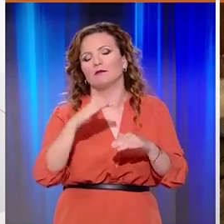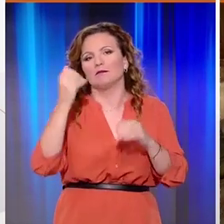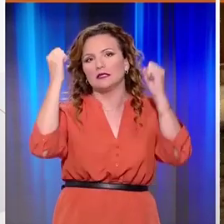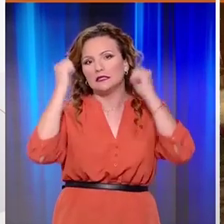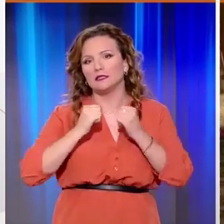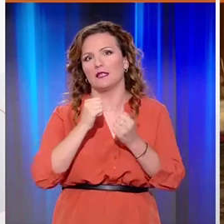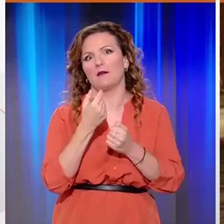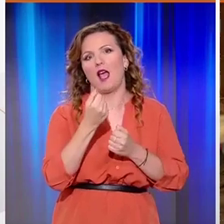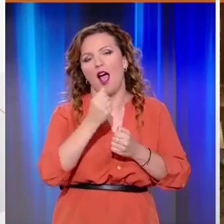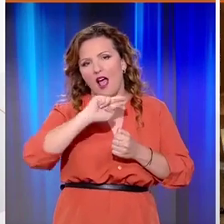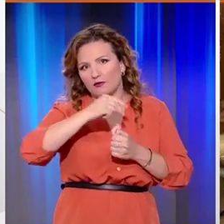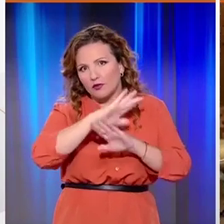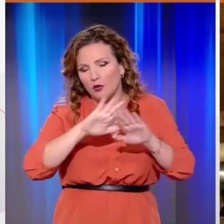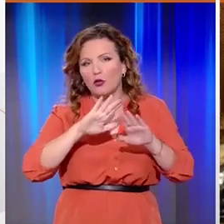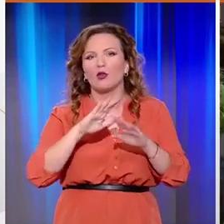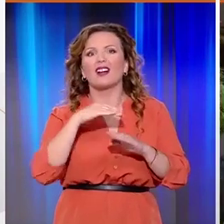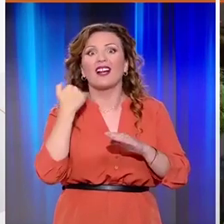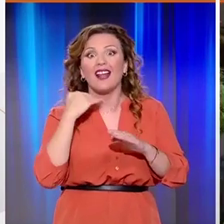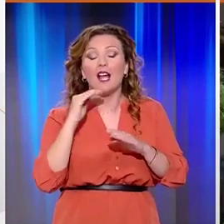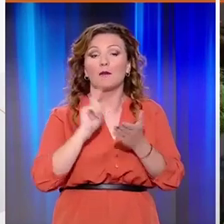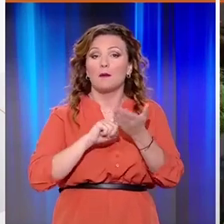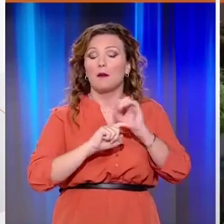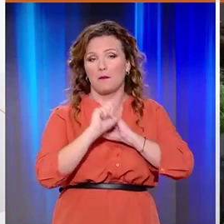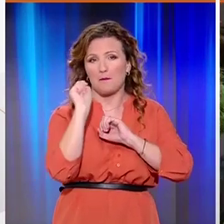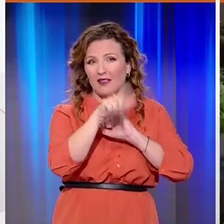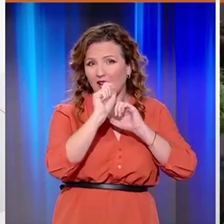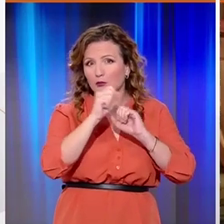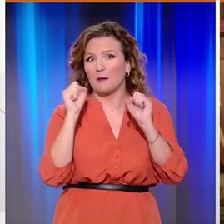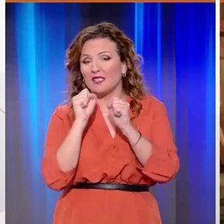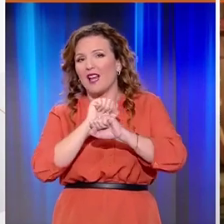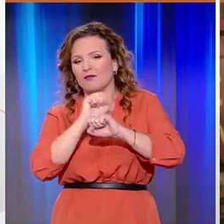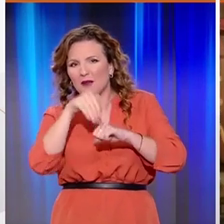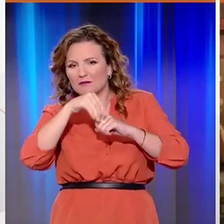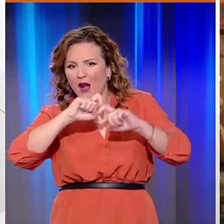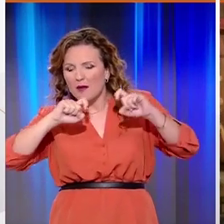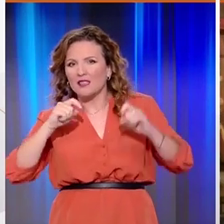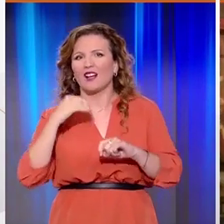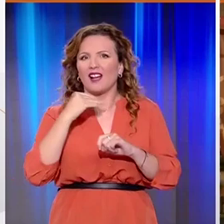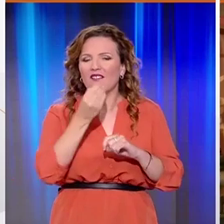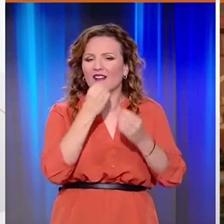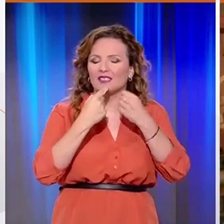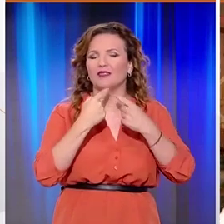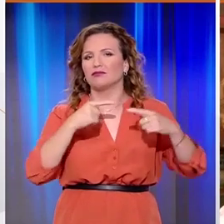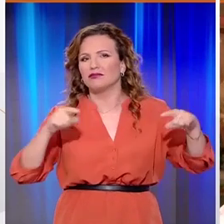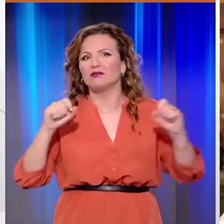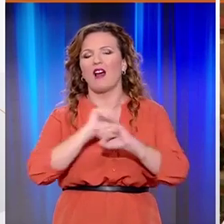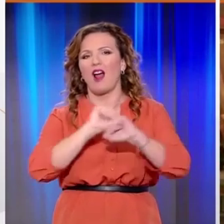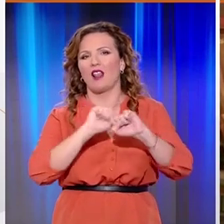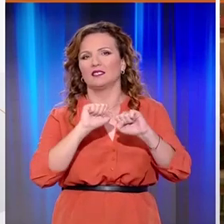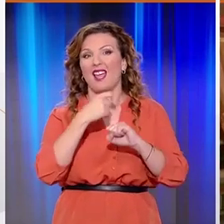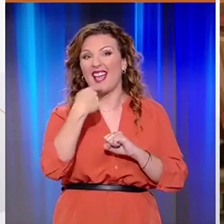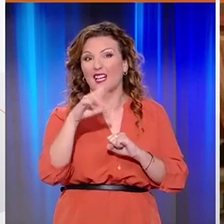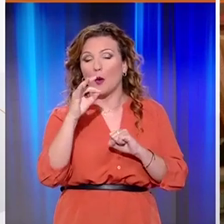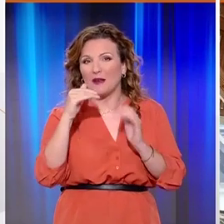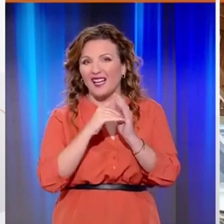Τώρα έφεραμε κάδος να πετάξουμε τα κρέατα, να πετάξουμε όλα τα τρόφινα που είχαμε. Έξω είχαμε τολάχιστο 150